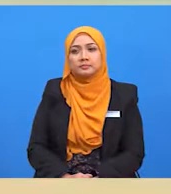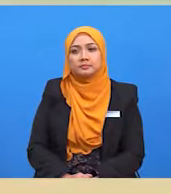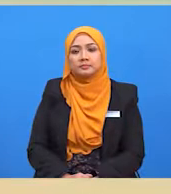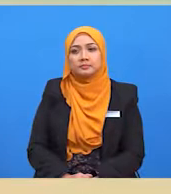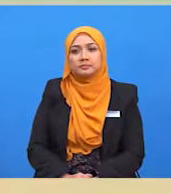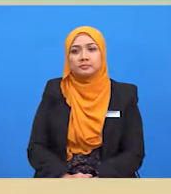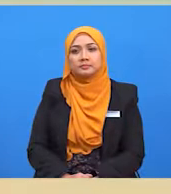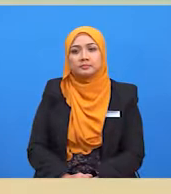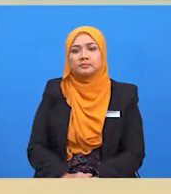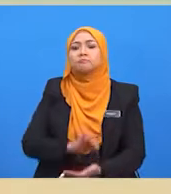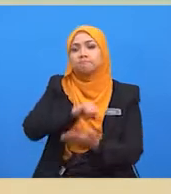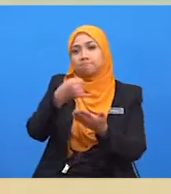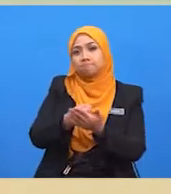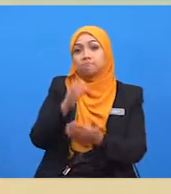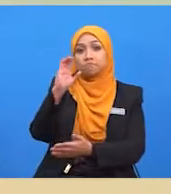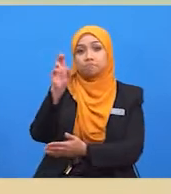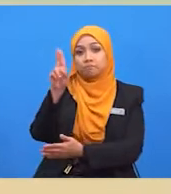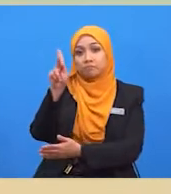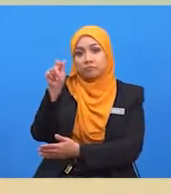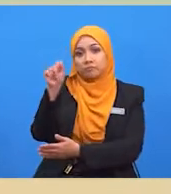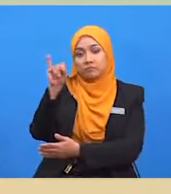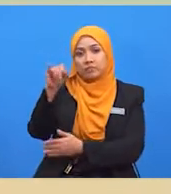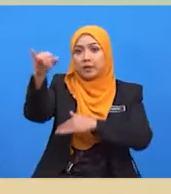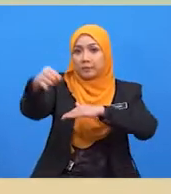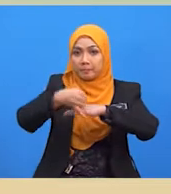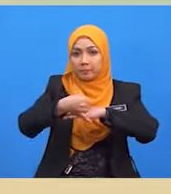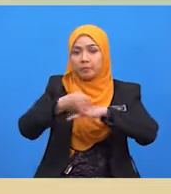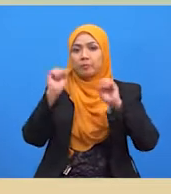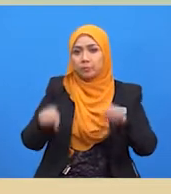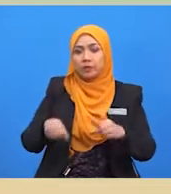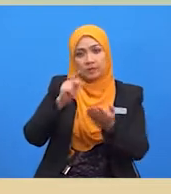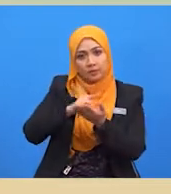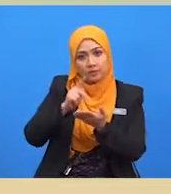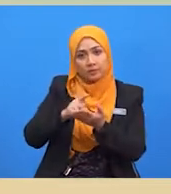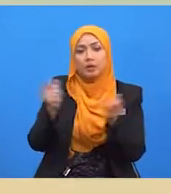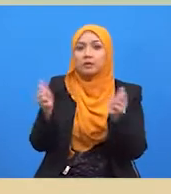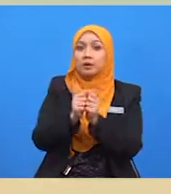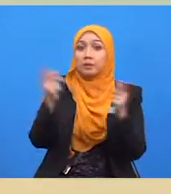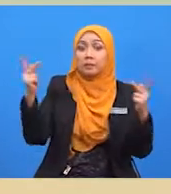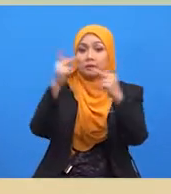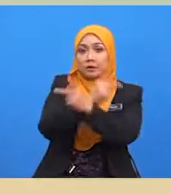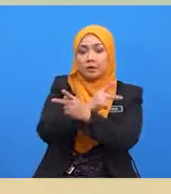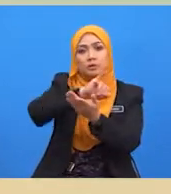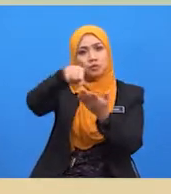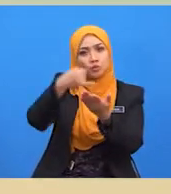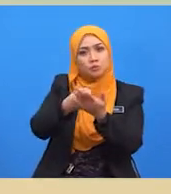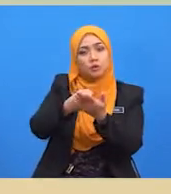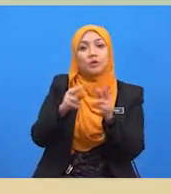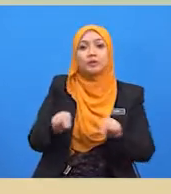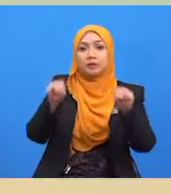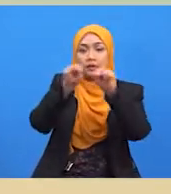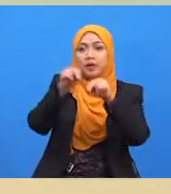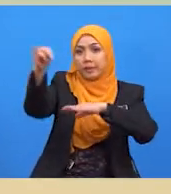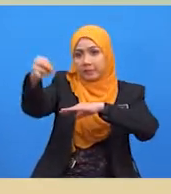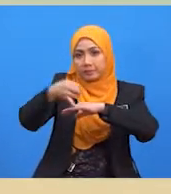selamat Jumlah cukai import dapat dihitung dengan mendarapkan jumlah nilai